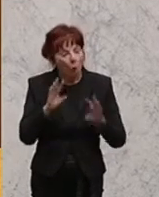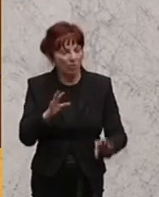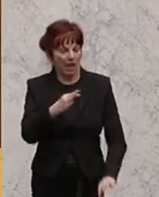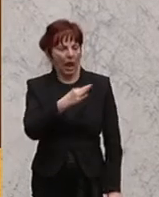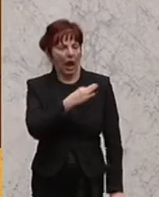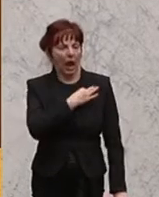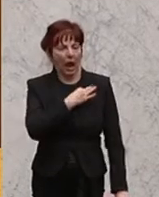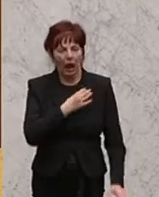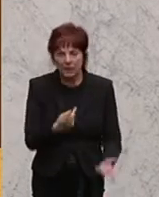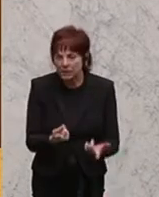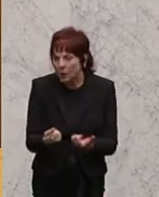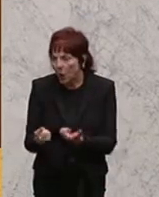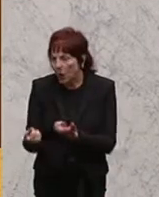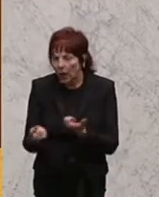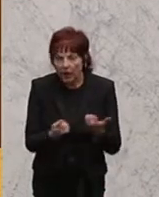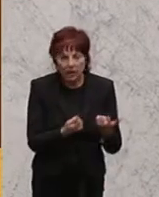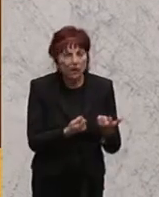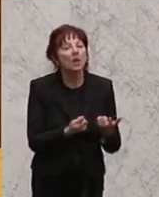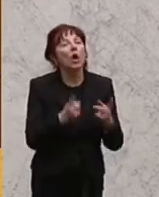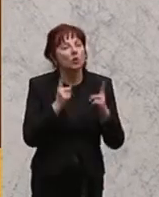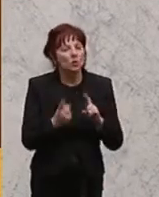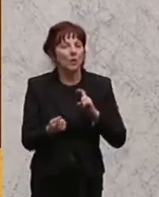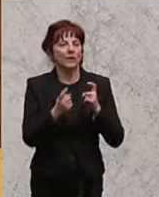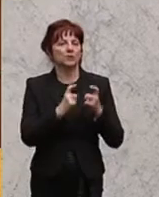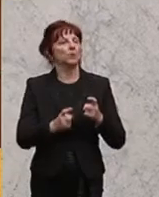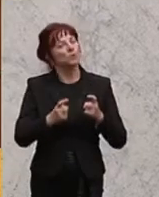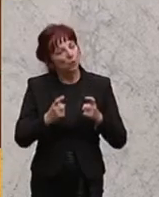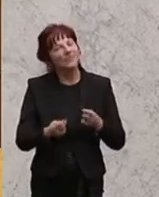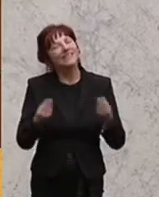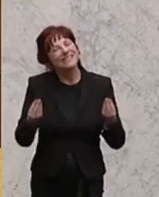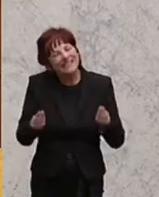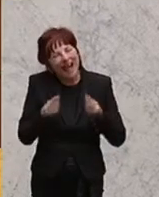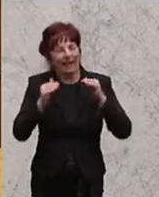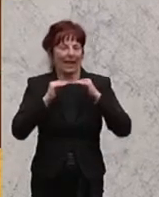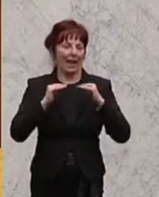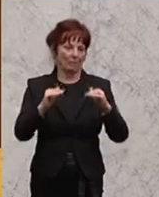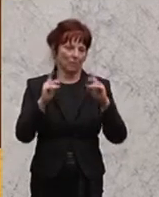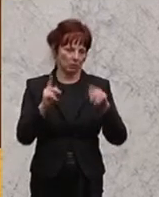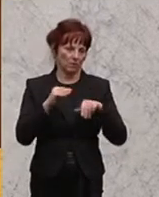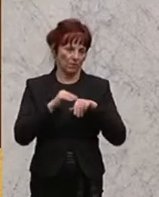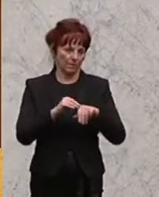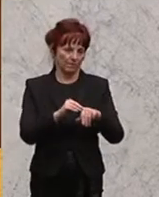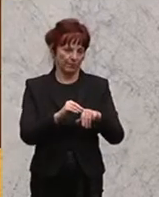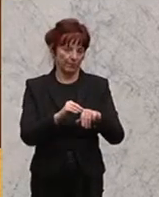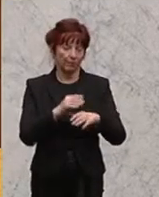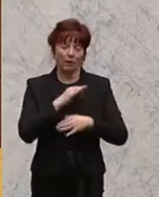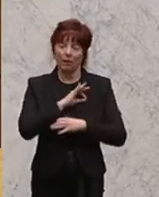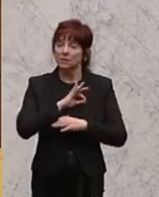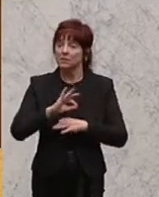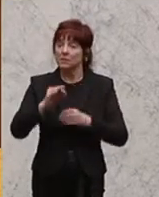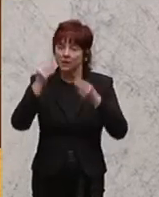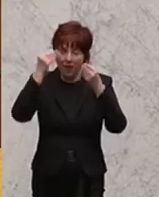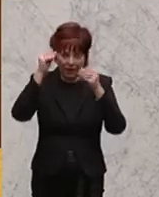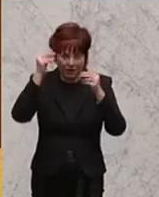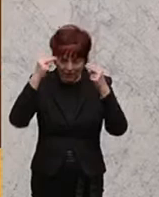unnötigerweise hervorrufen, die Diskussion zu führen. Und ich glaube, meine sehr geehrten Damen und Herren, dass es